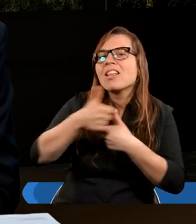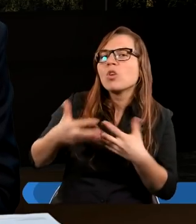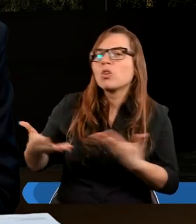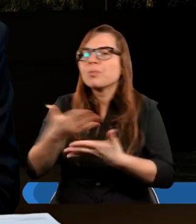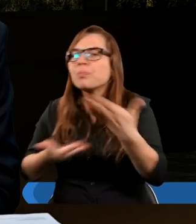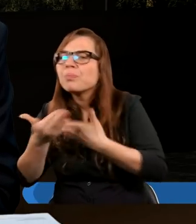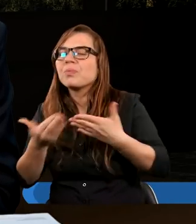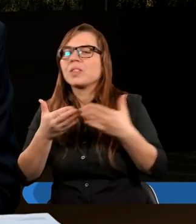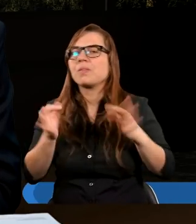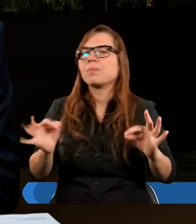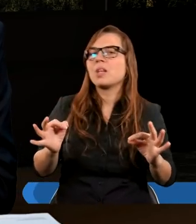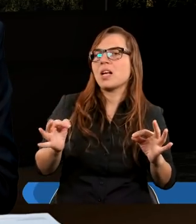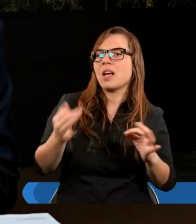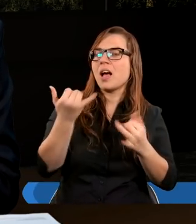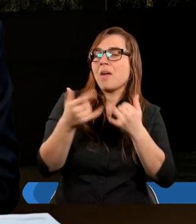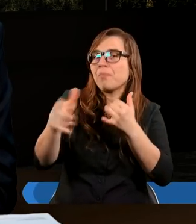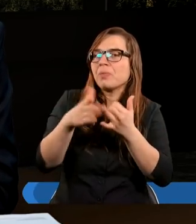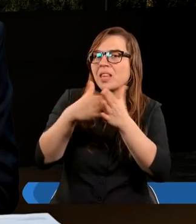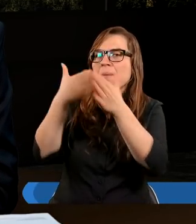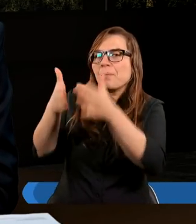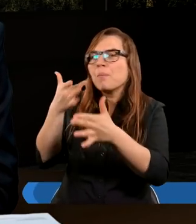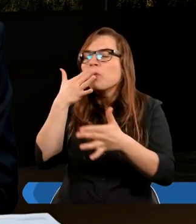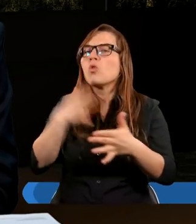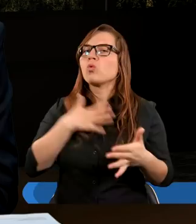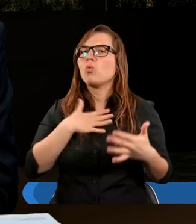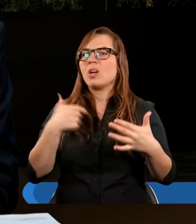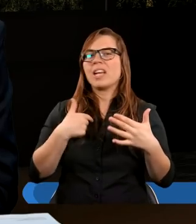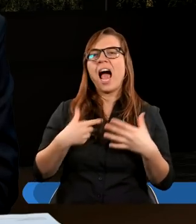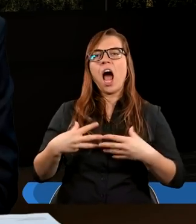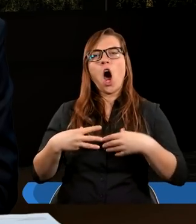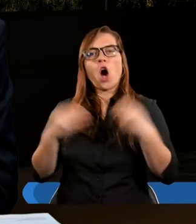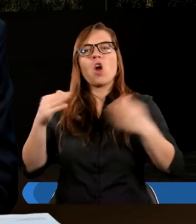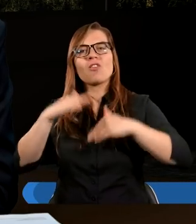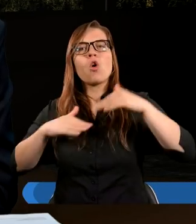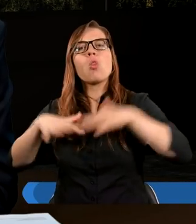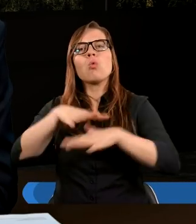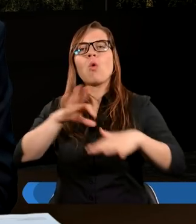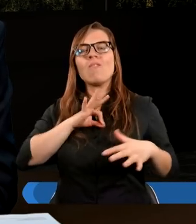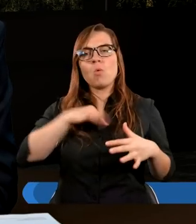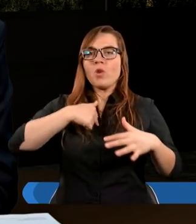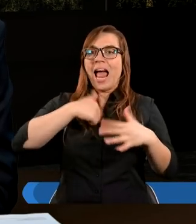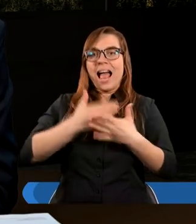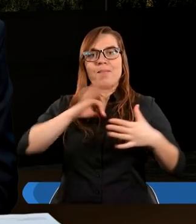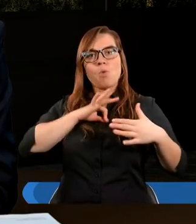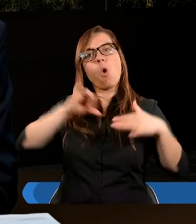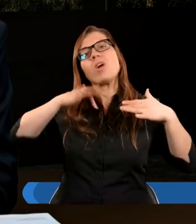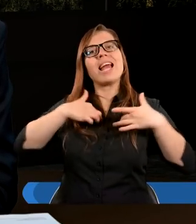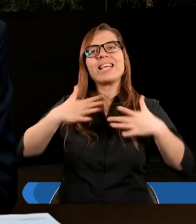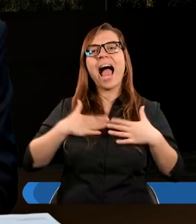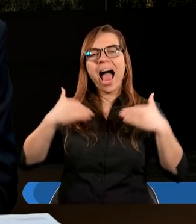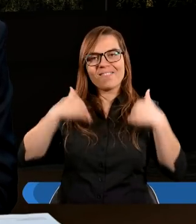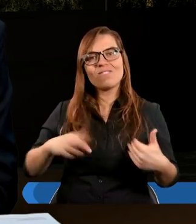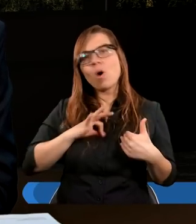ja na przykład, jeżeli czytam Pismo Święte, ja buduję się duchowo, nie tylko po to, żebym ja był sam zbudowany, ale przede wszystkim,